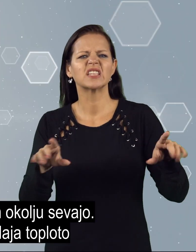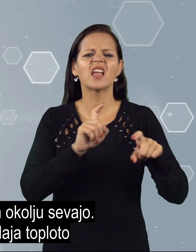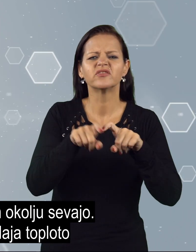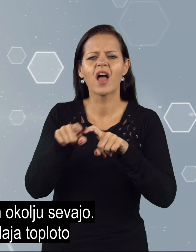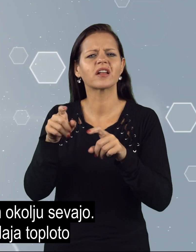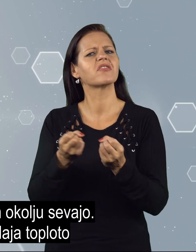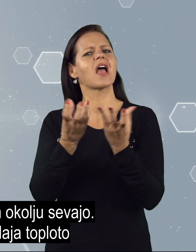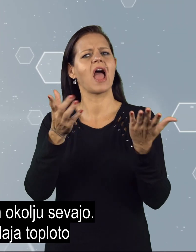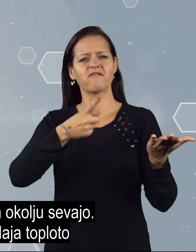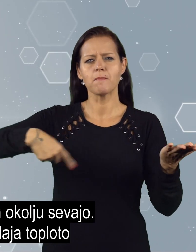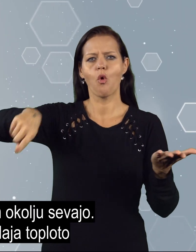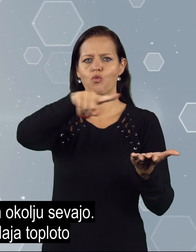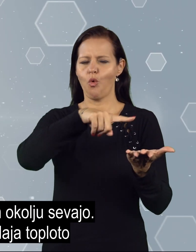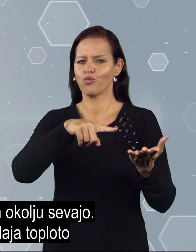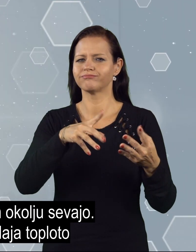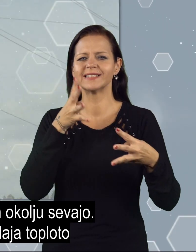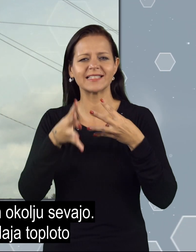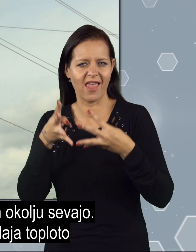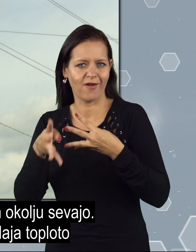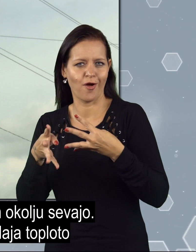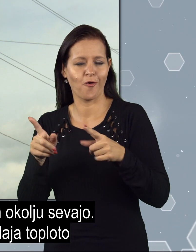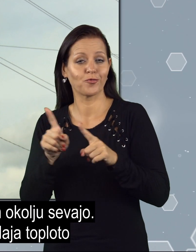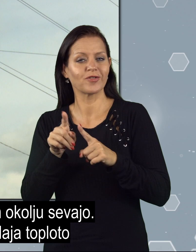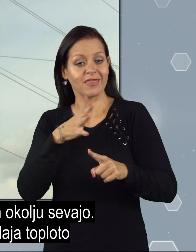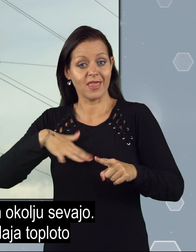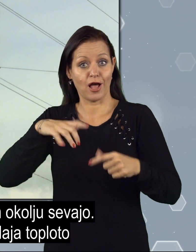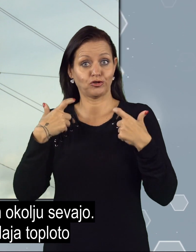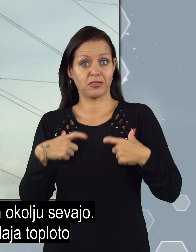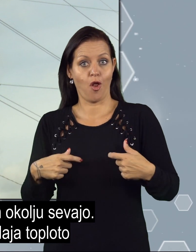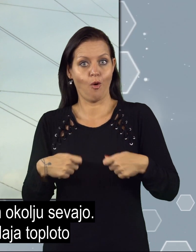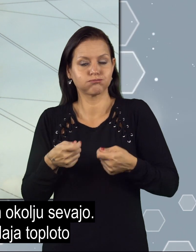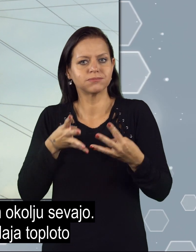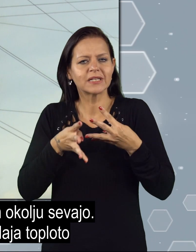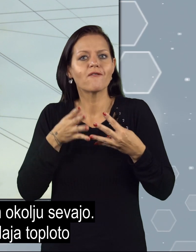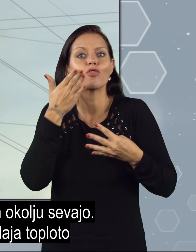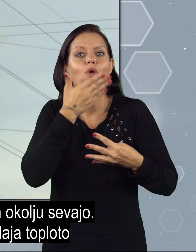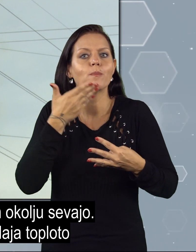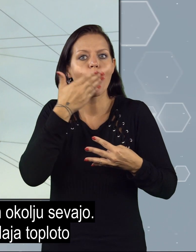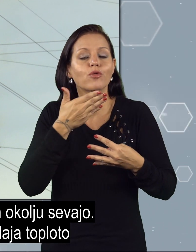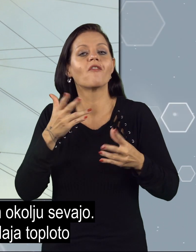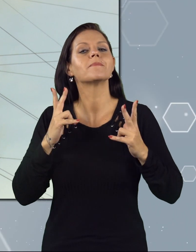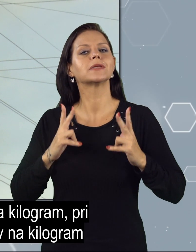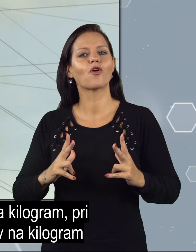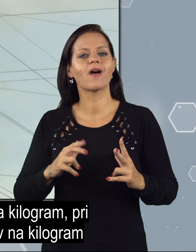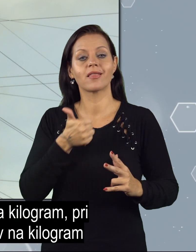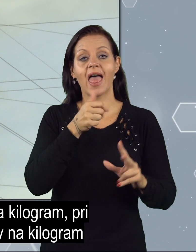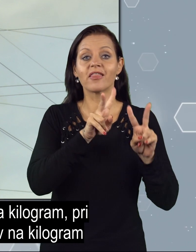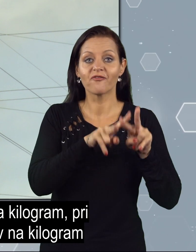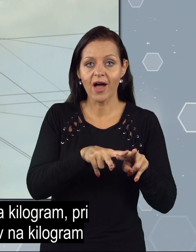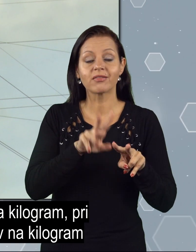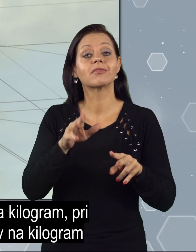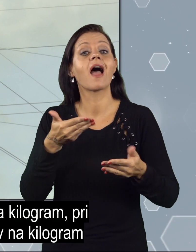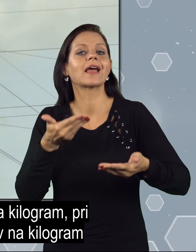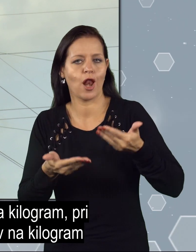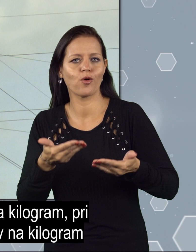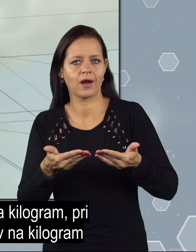Vse stvari v naravnem okolju sevajo. Tudi naše telo odaja toploto. V mirovanju 1 W na